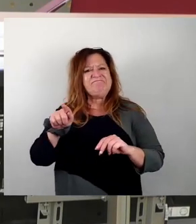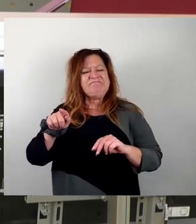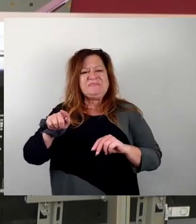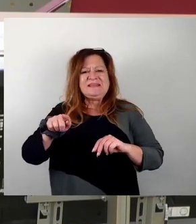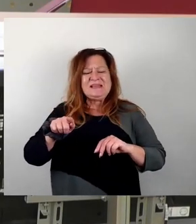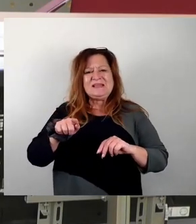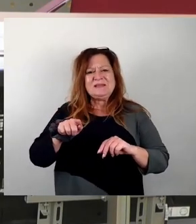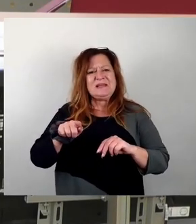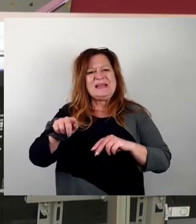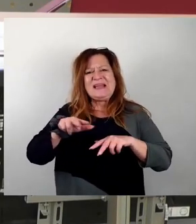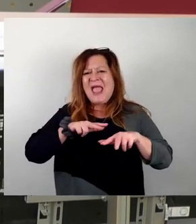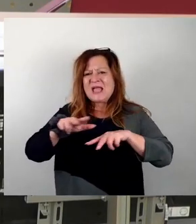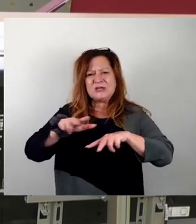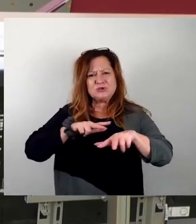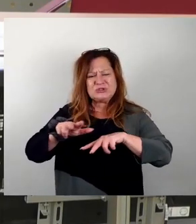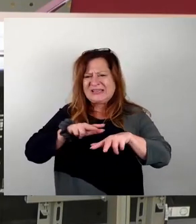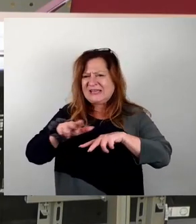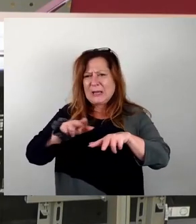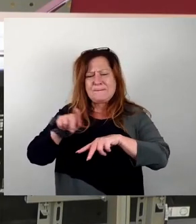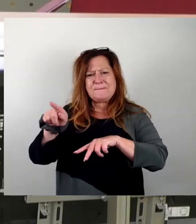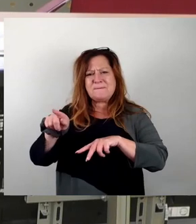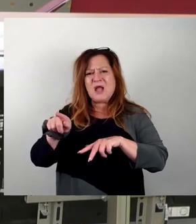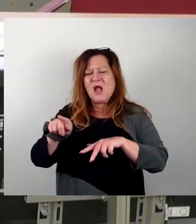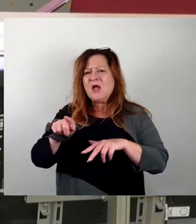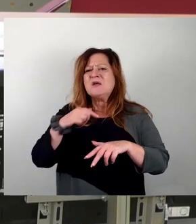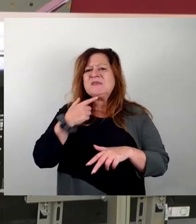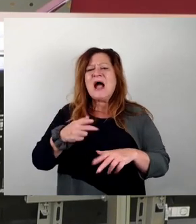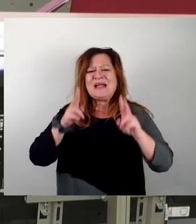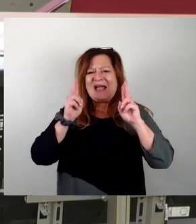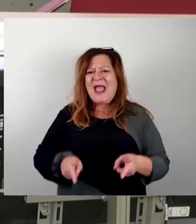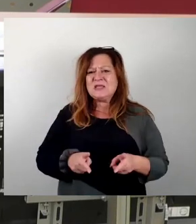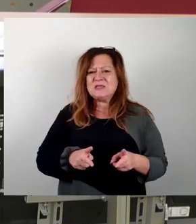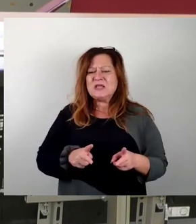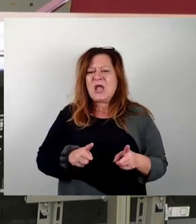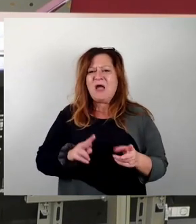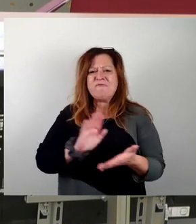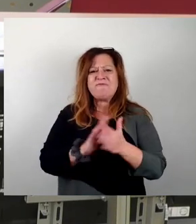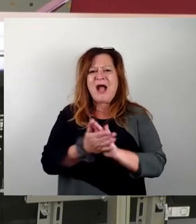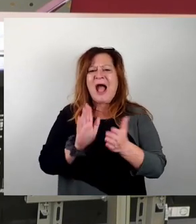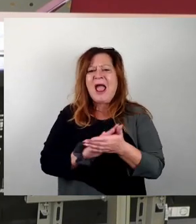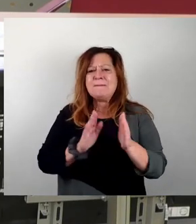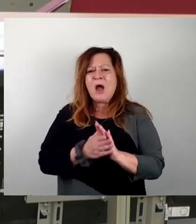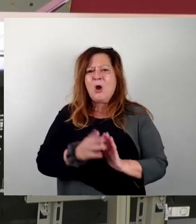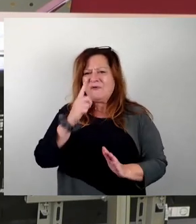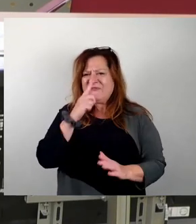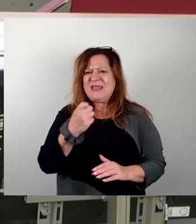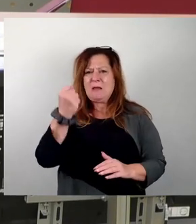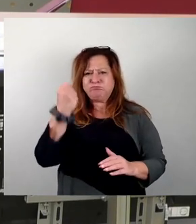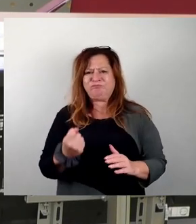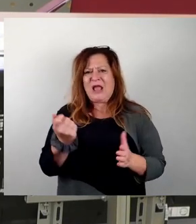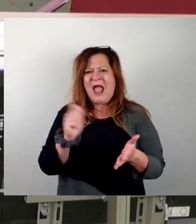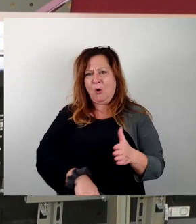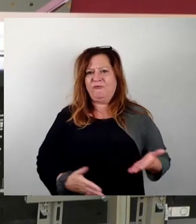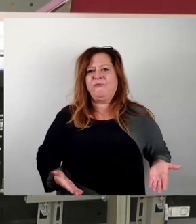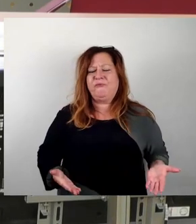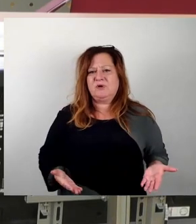rechtliche Vereinbarung scheißt, um es mal auf Deutsch auszudrücken. Und in dem Zusammenhang gewinnt dieses Denkmal aus meiner Sicht eine